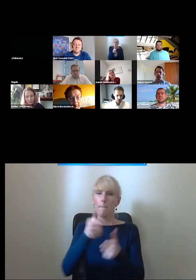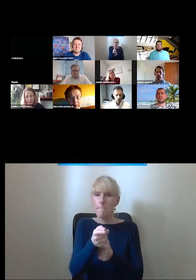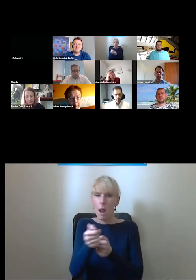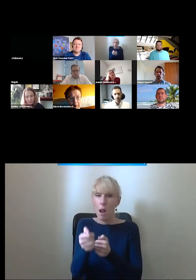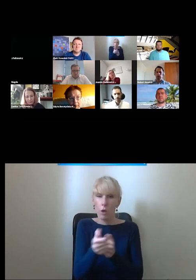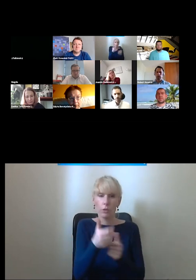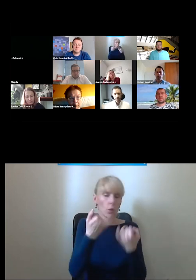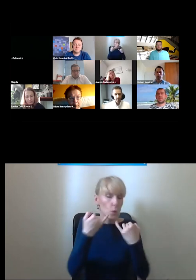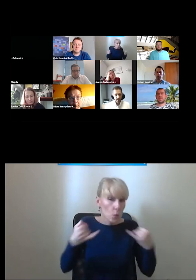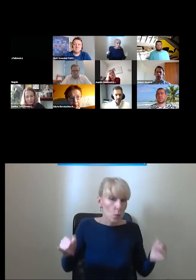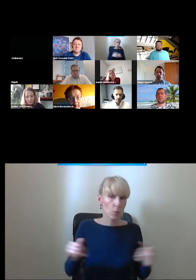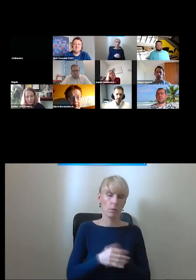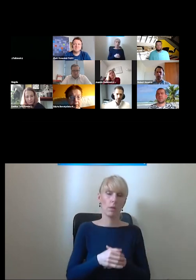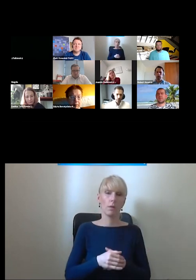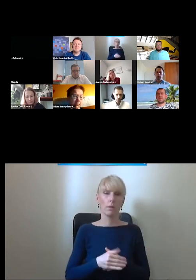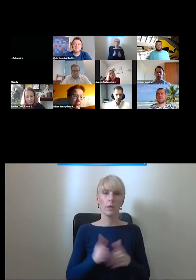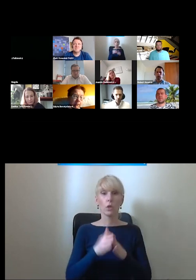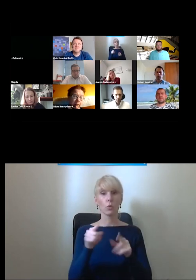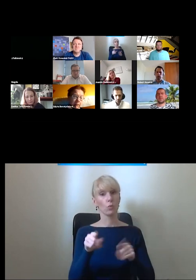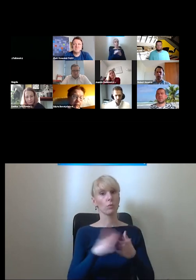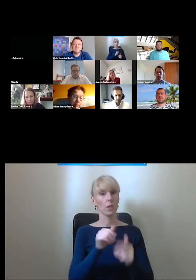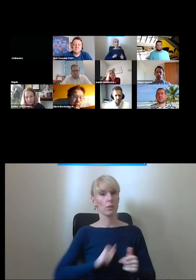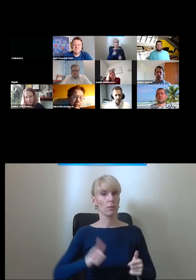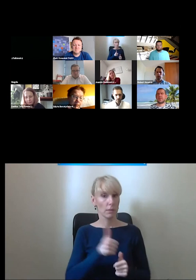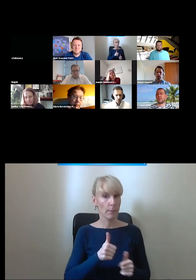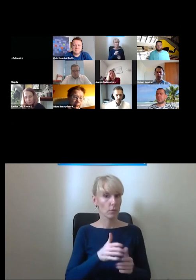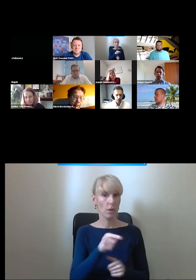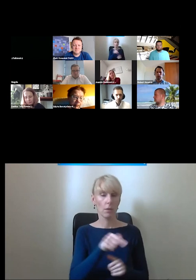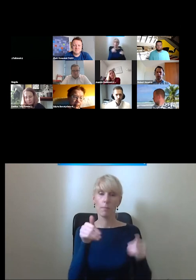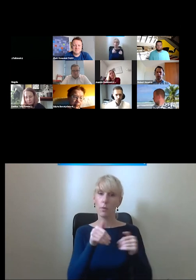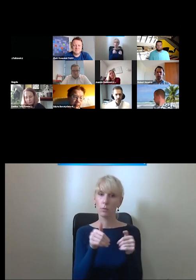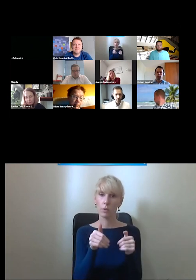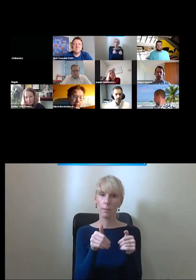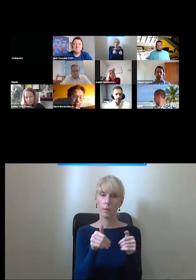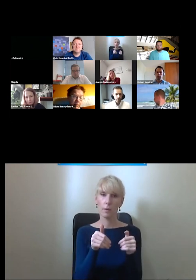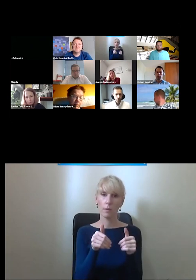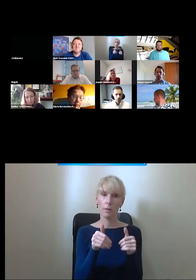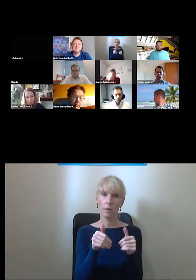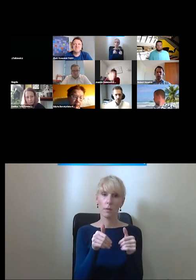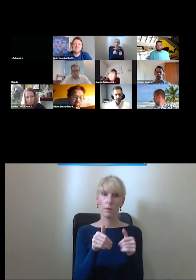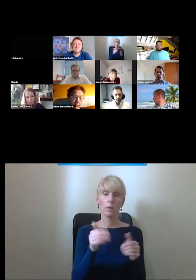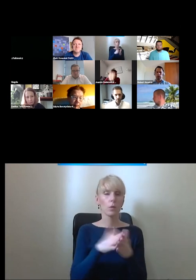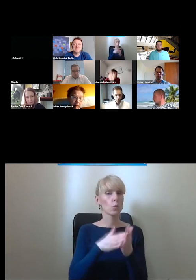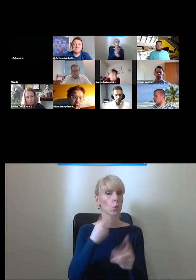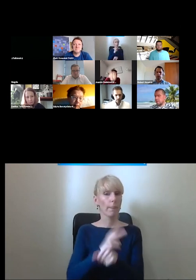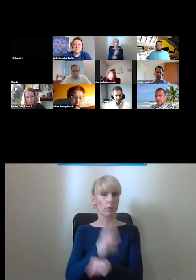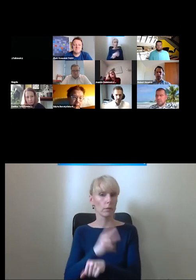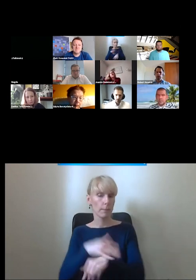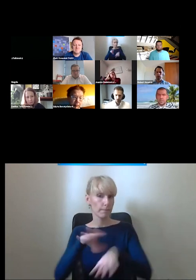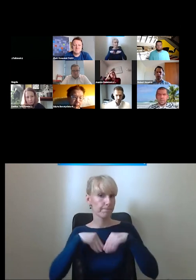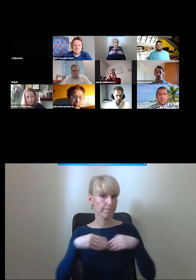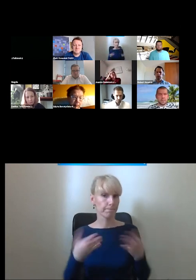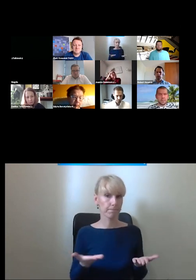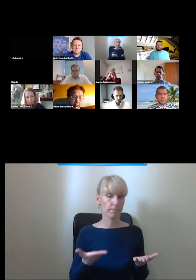uzyskać dostęp do windy w jak najbardziej samodzielny sposób i to podkreślam w jak najbardziej samodzielny sposób mogły ten dostęp uzyskać tu i teraz